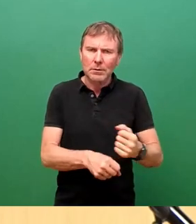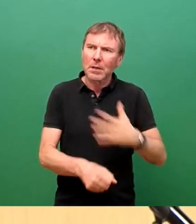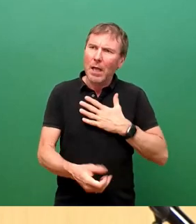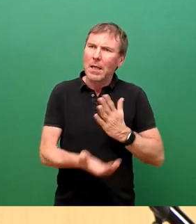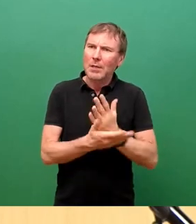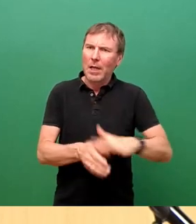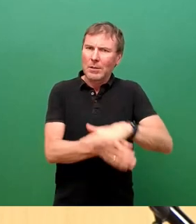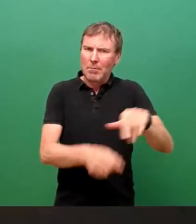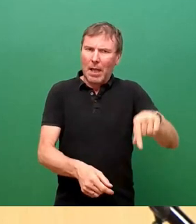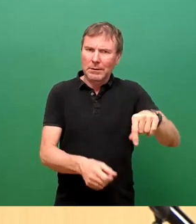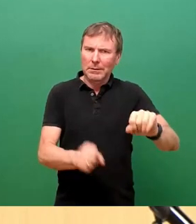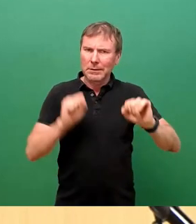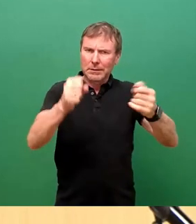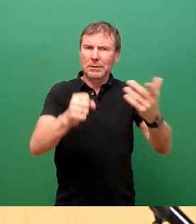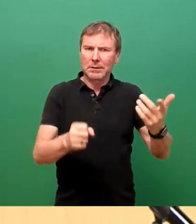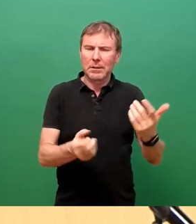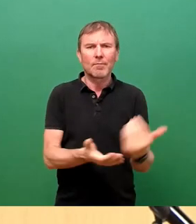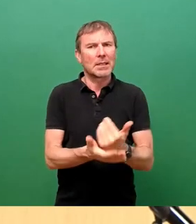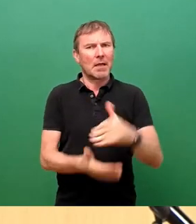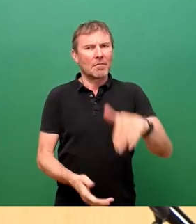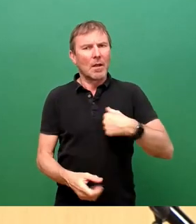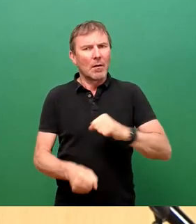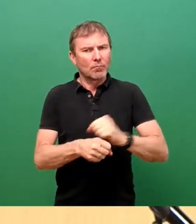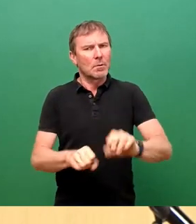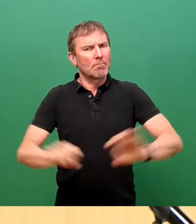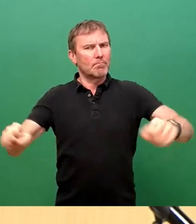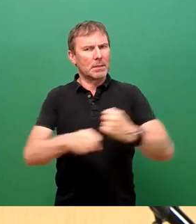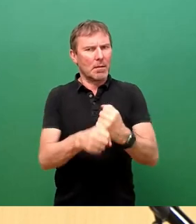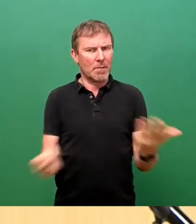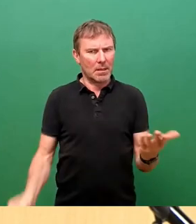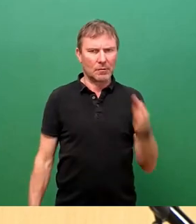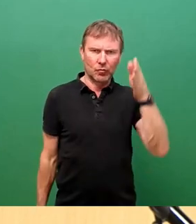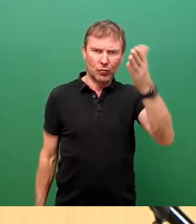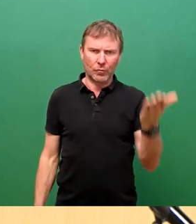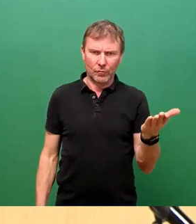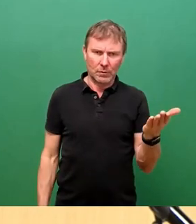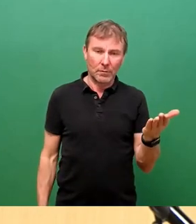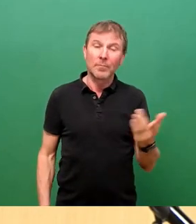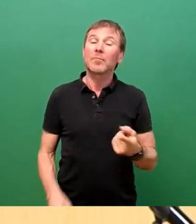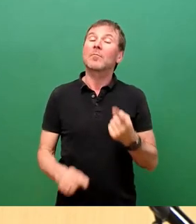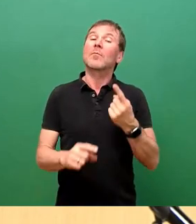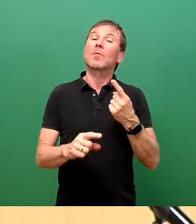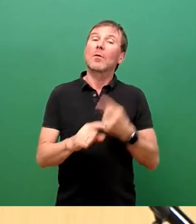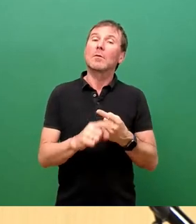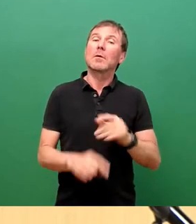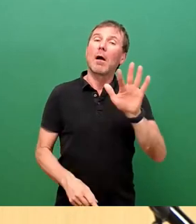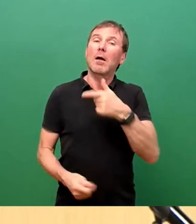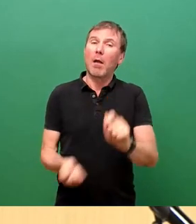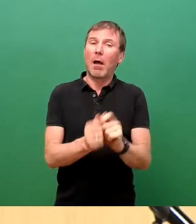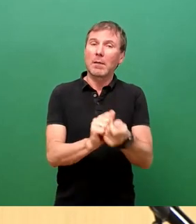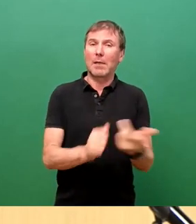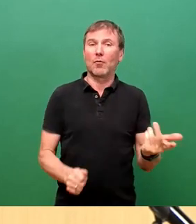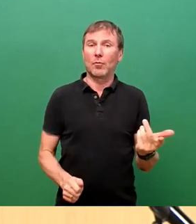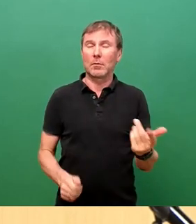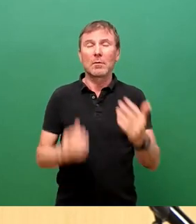Reserven da, die erschlossen werden müssen. Und auch im Prinzip das Planänderungen, da höre ich schon wieder um